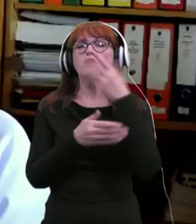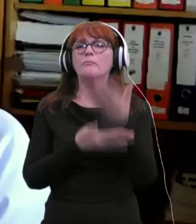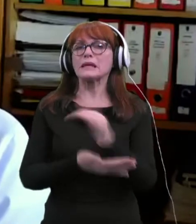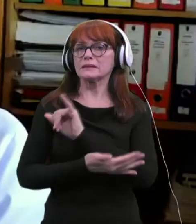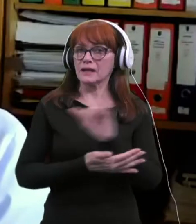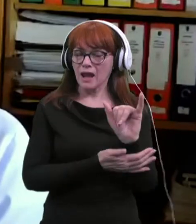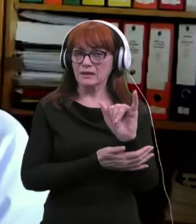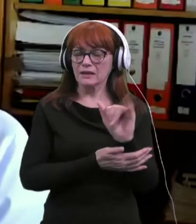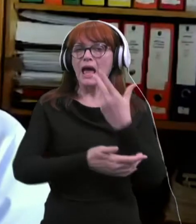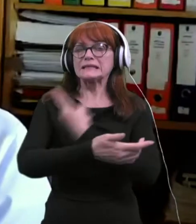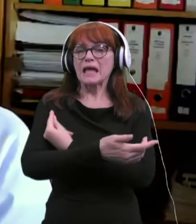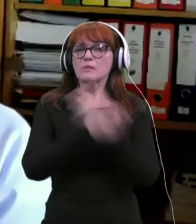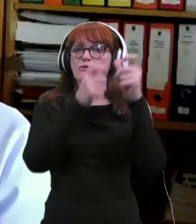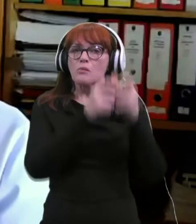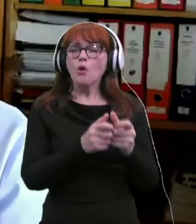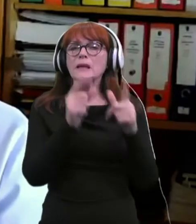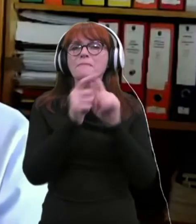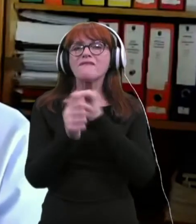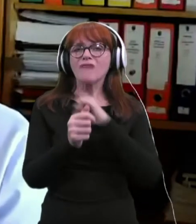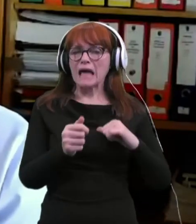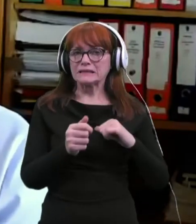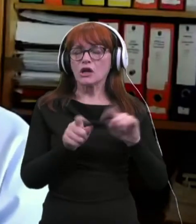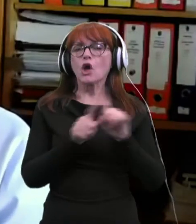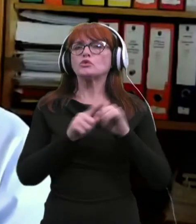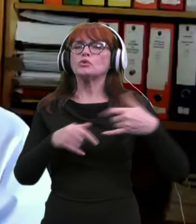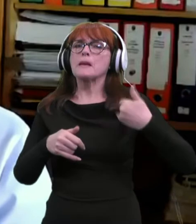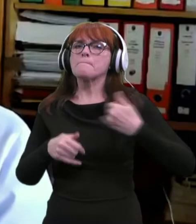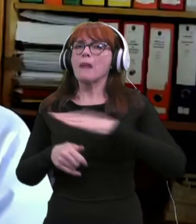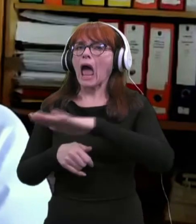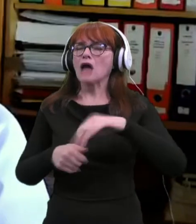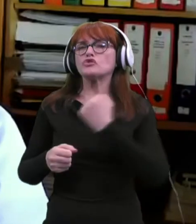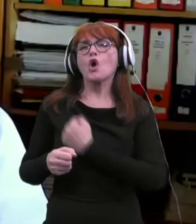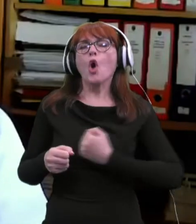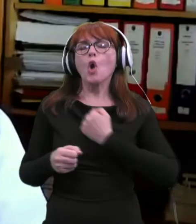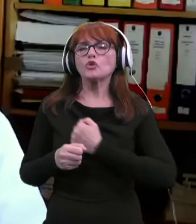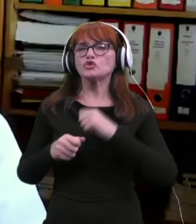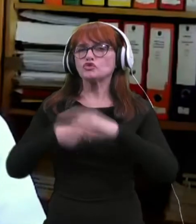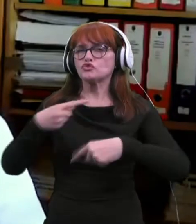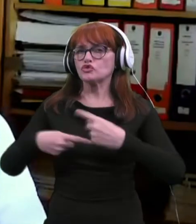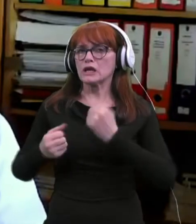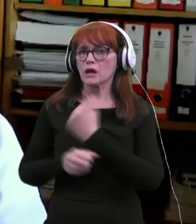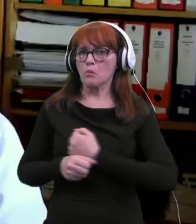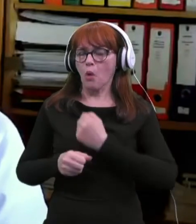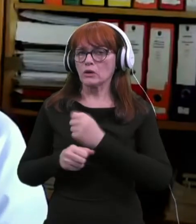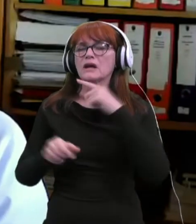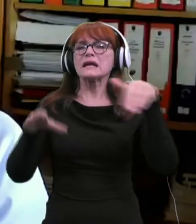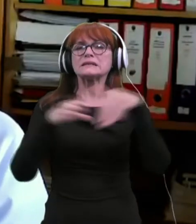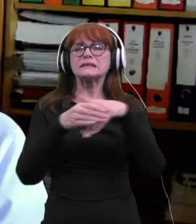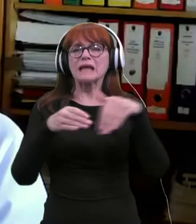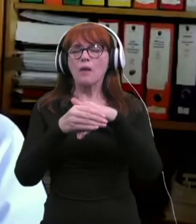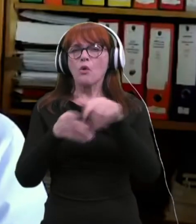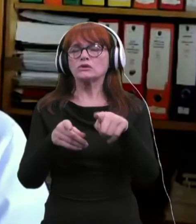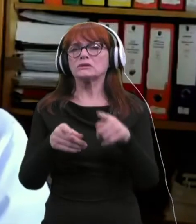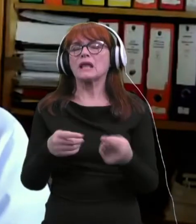let, s cepivom Pfizer, ter tudi ostalih najših kroničnih bolnikov in zaposlenih v kritični